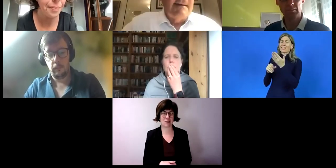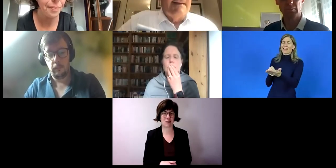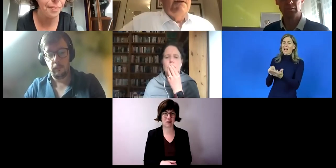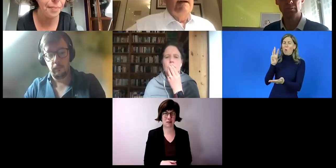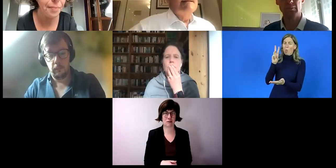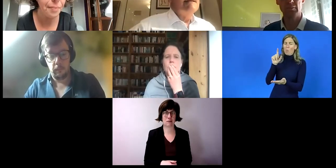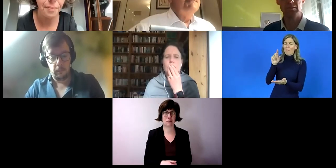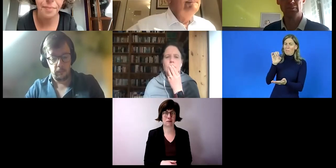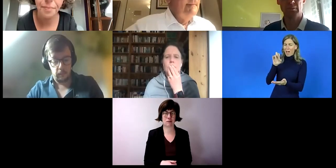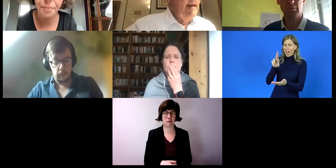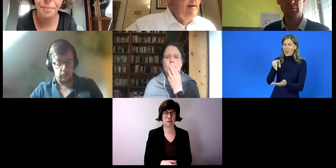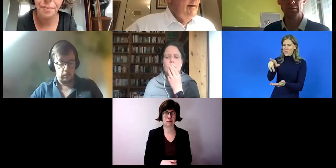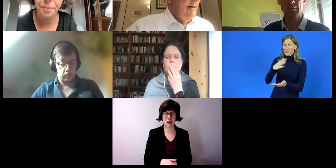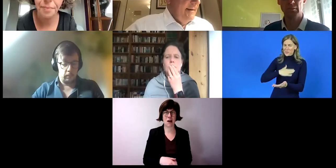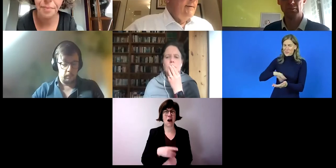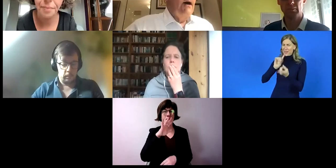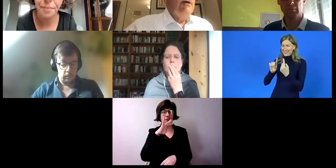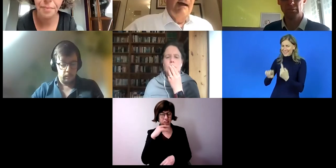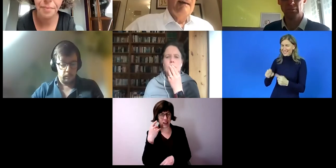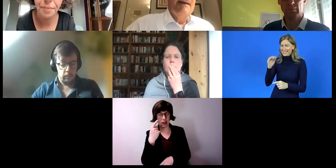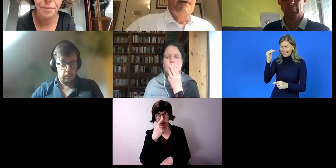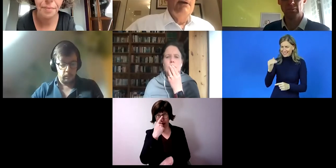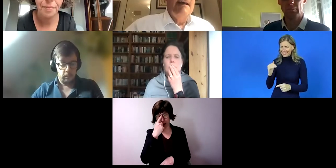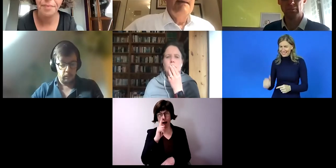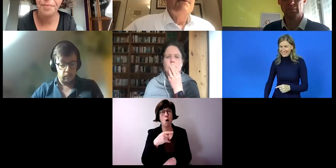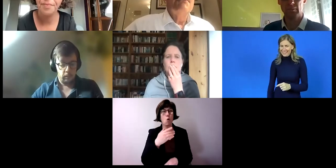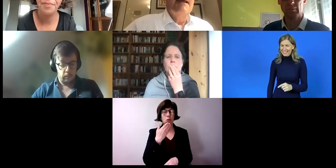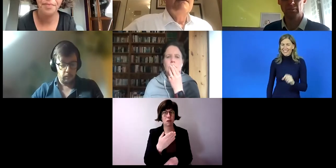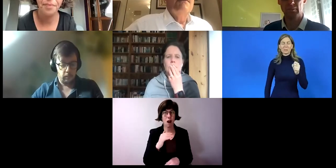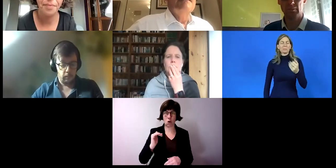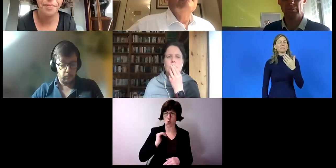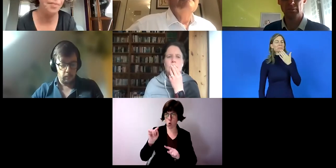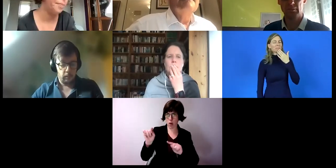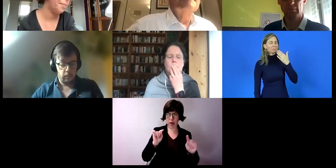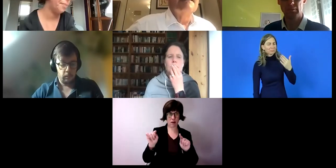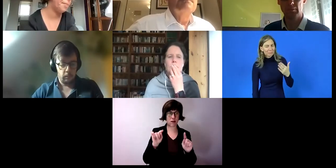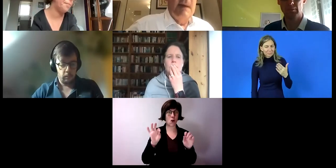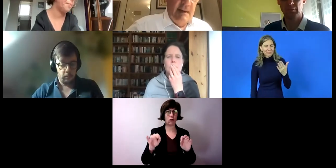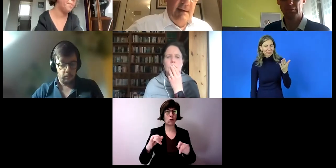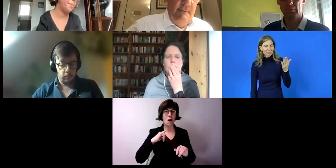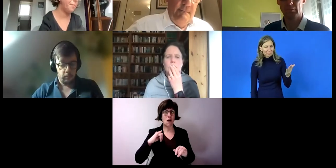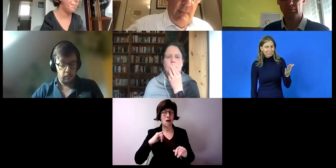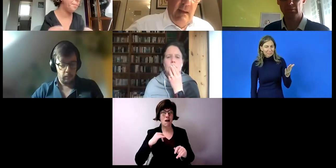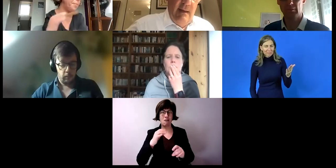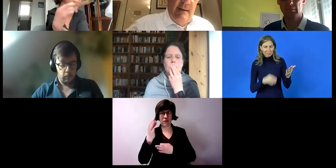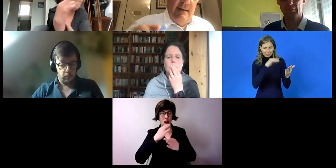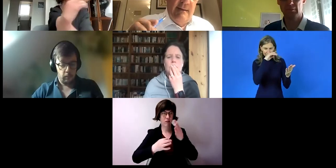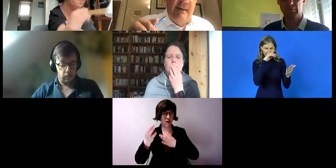Ja, danke Frau Lange-Zippen. Auch danke den Kolleginnen und Kollegen für die interessanten Beiträge.